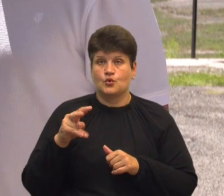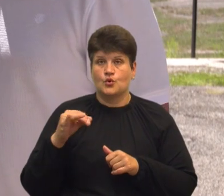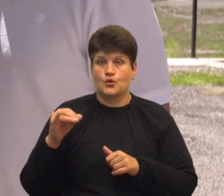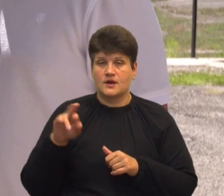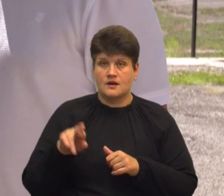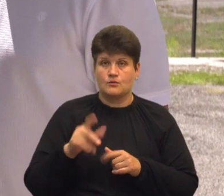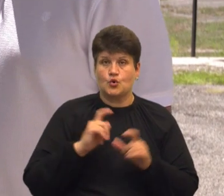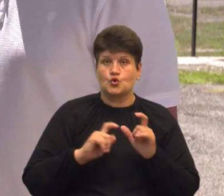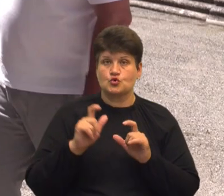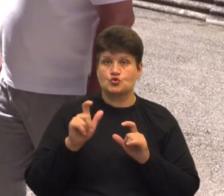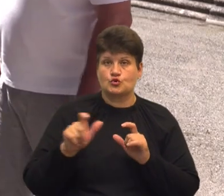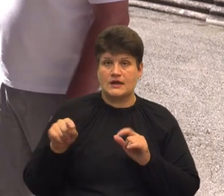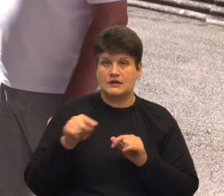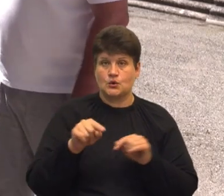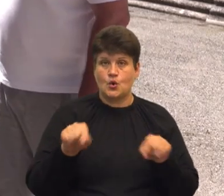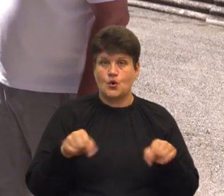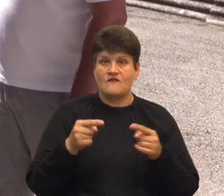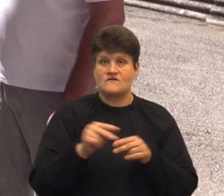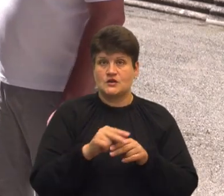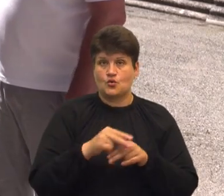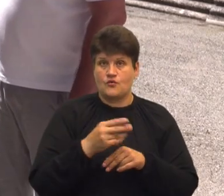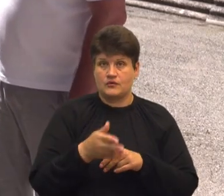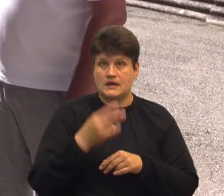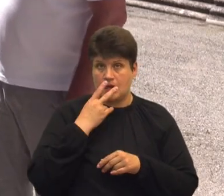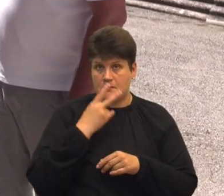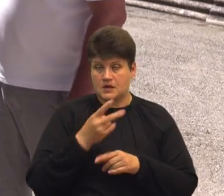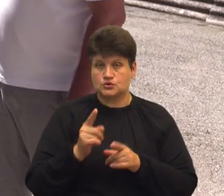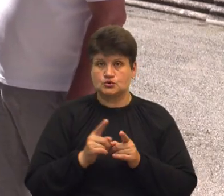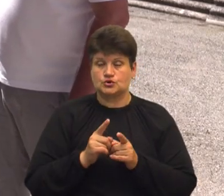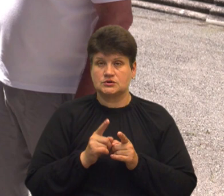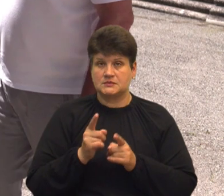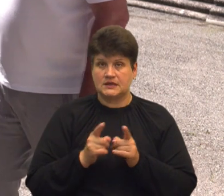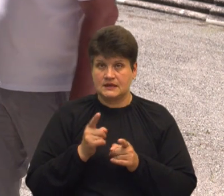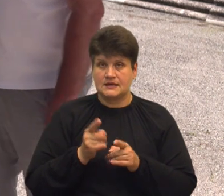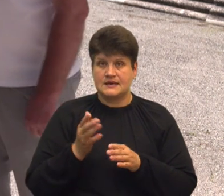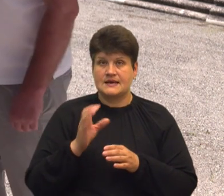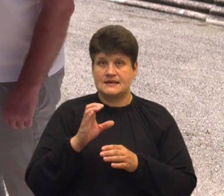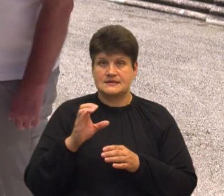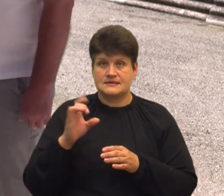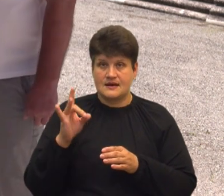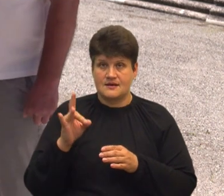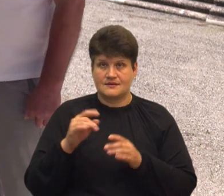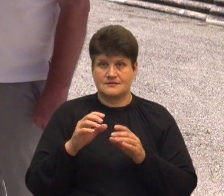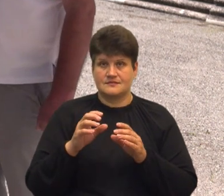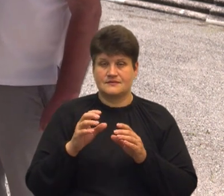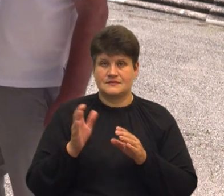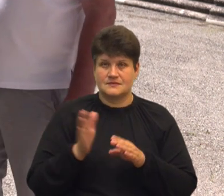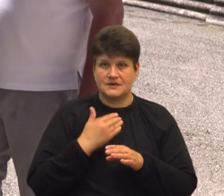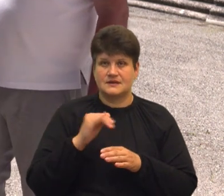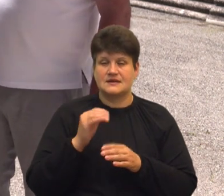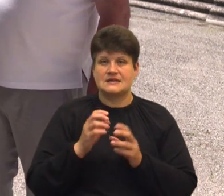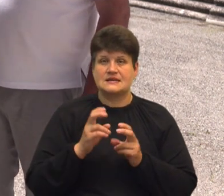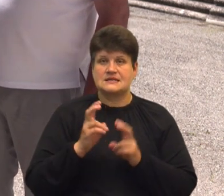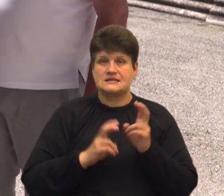коледжу його відновлювали Я бачу, що змінилися, позбивали знаки СССР, завод Ілліча, то я вже не